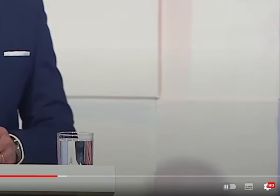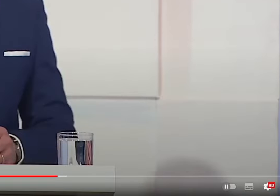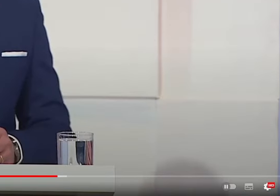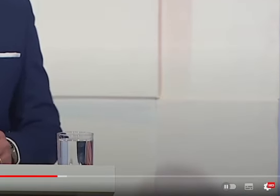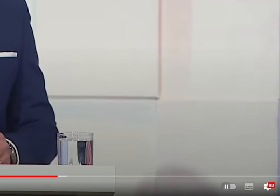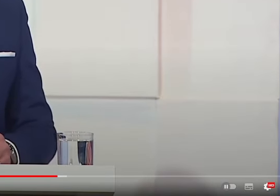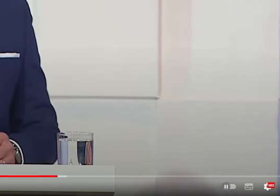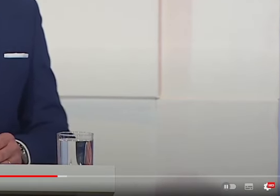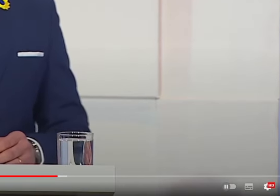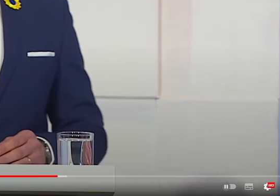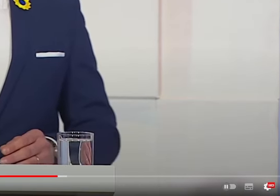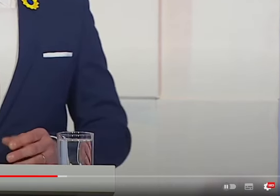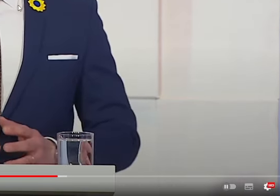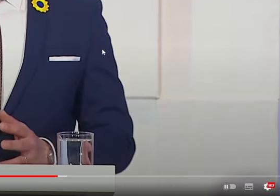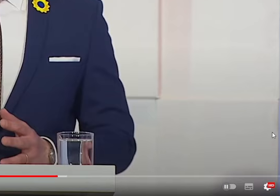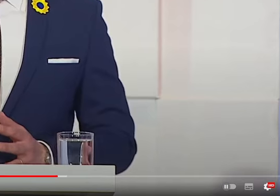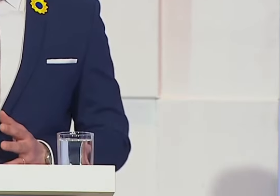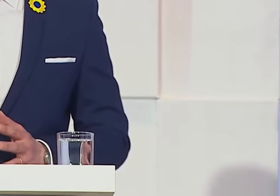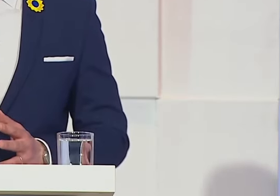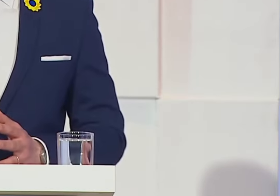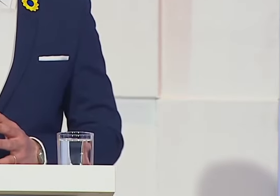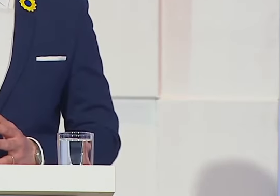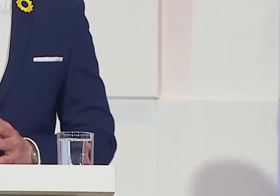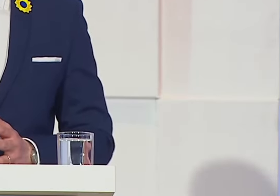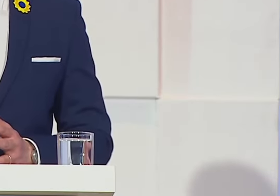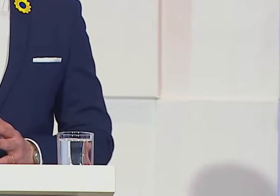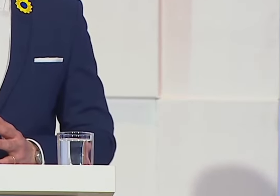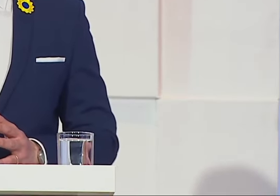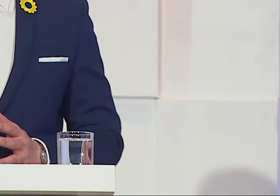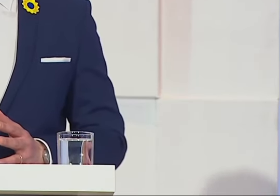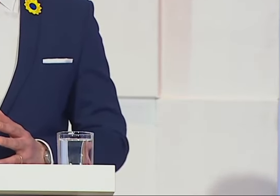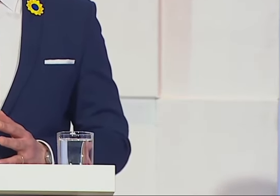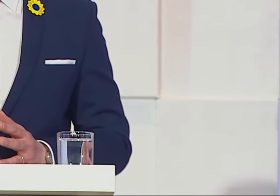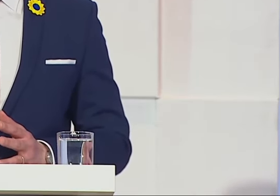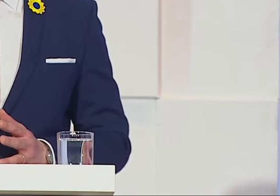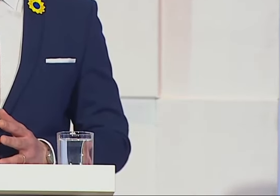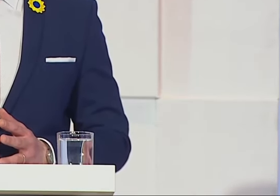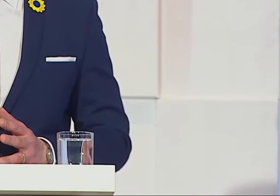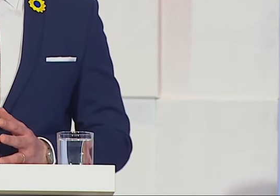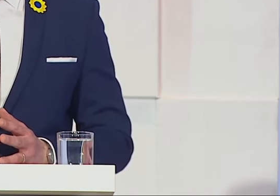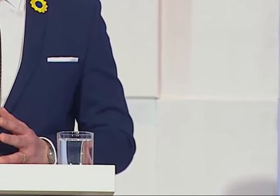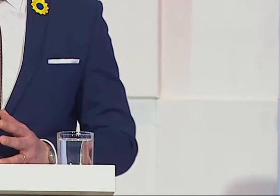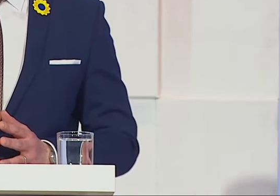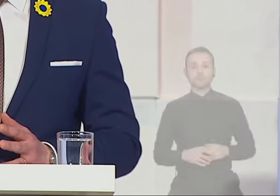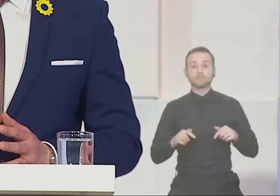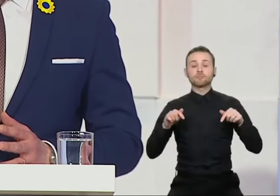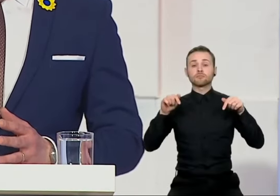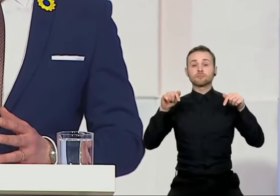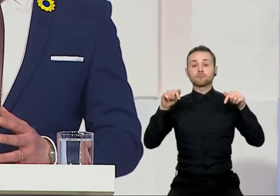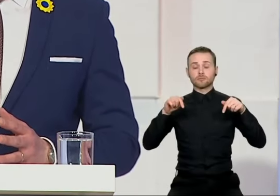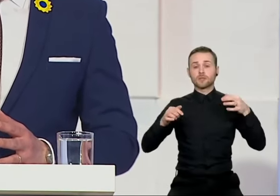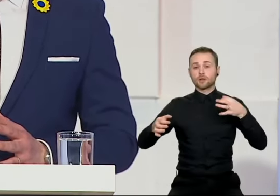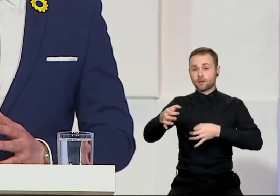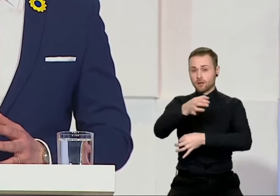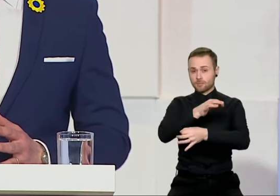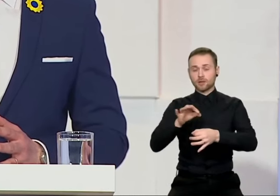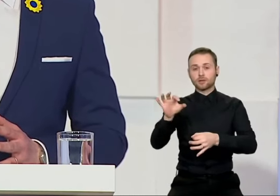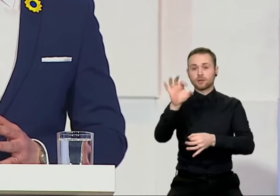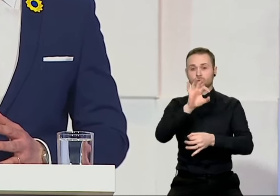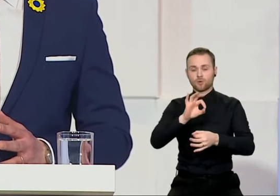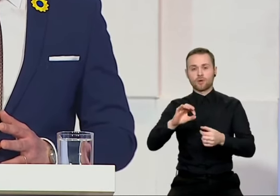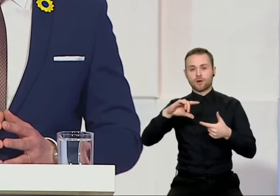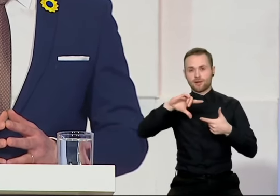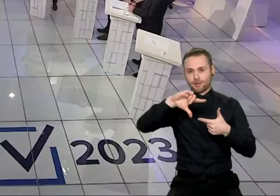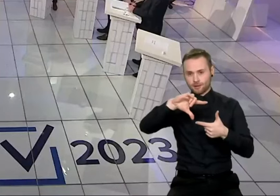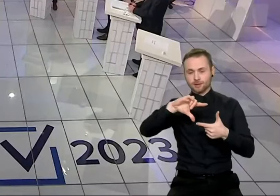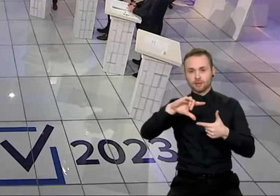ir yra toliau. Viziuose tyryje visuominio transliuotojoje iniciatyva rengiama diskusijų laidas. Skirta Vilniaus miesto mėro rinkimams dalyvauja Ramojus Girinskas,